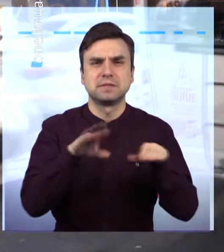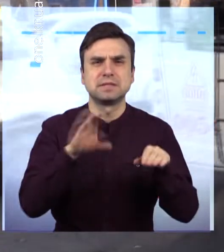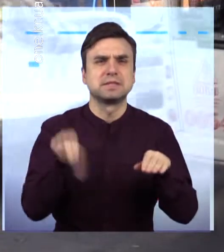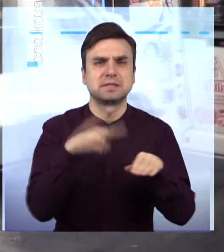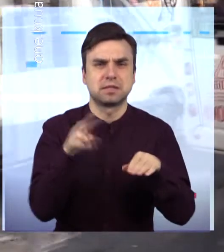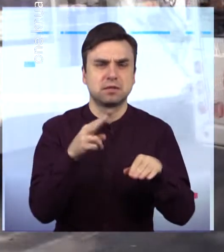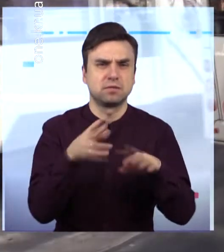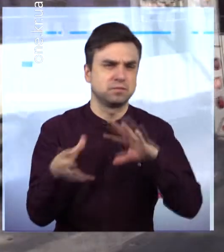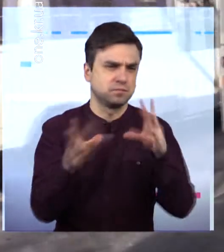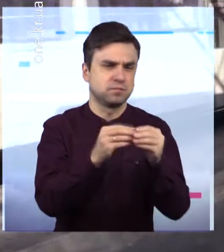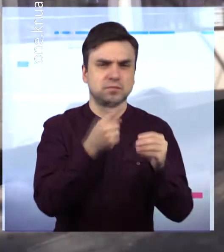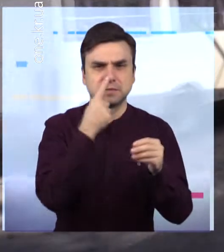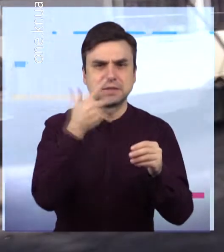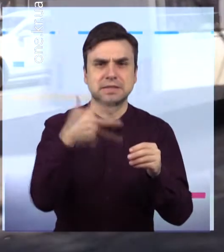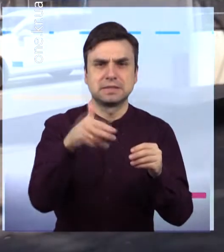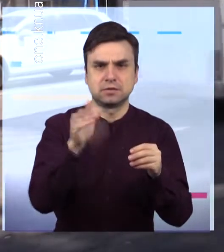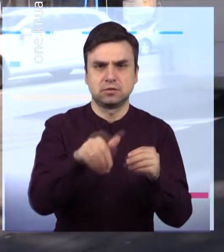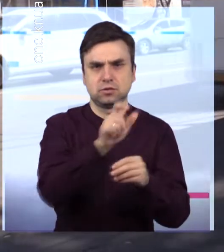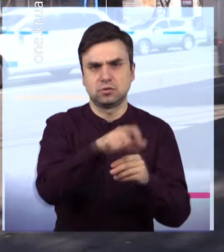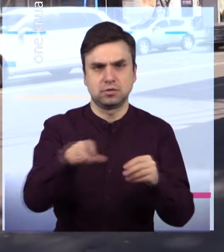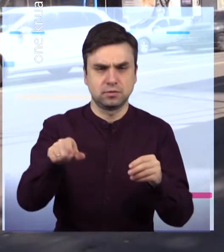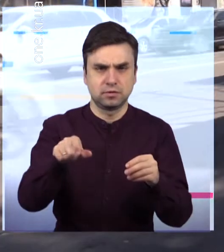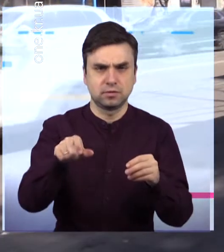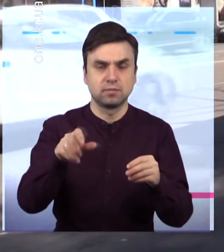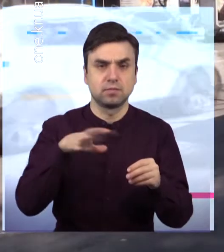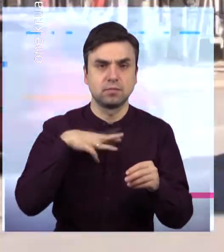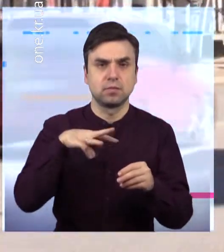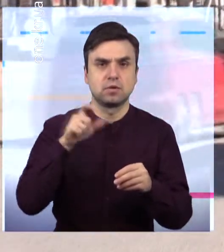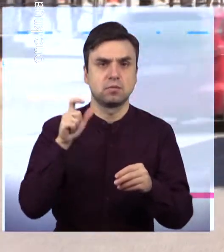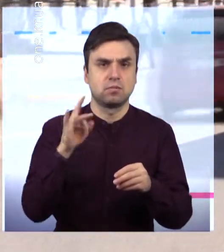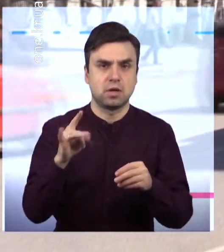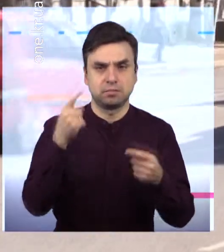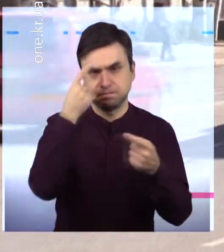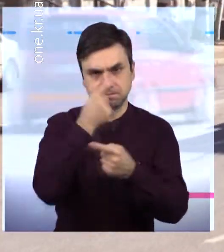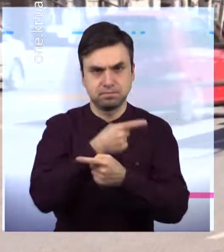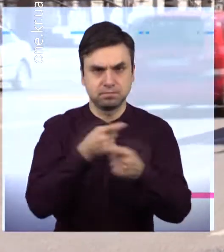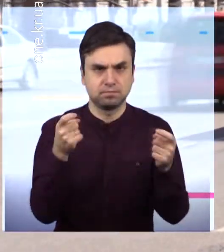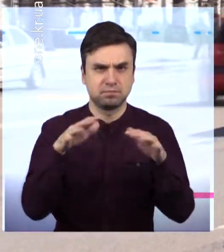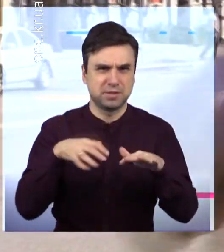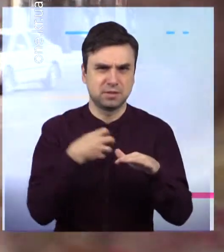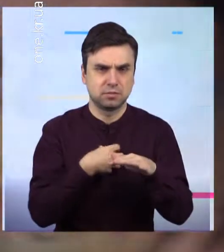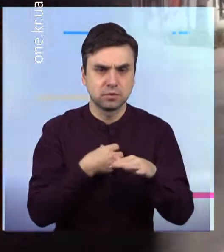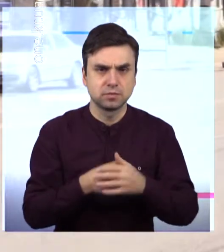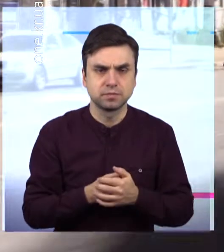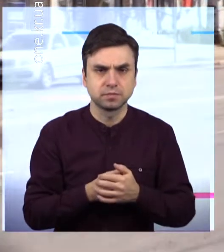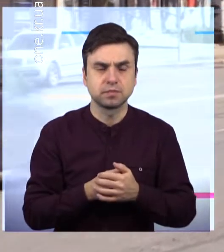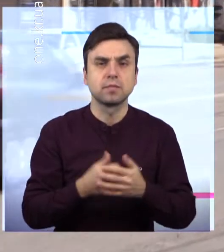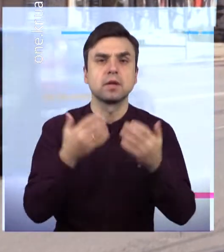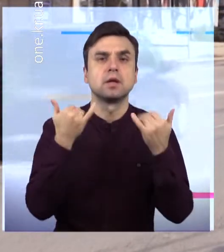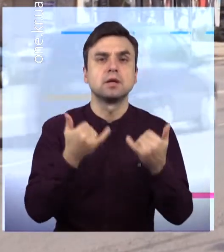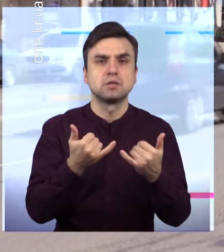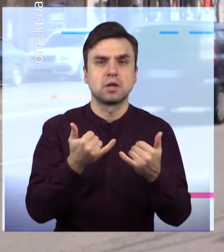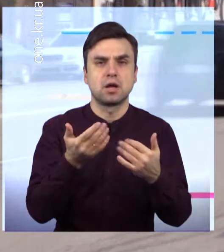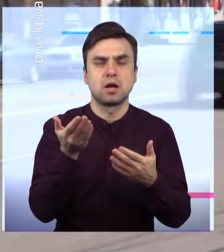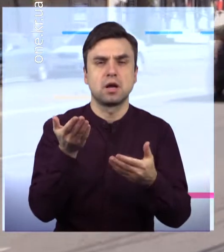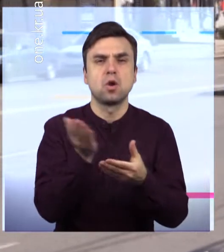повідомив очільник міста під час роботи постійних комісій депутатів Криворіжської міськради Наразі шпільгове право проїзду в комунальному